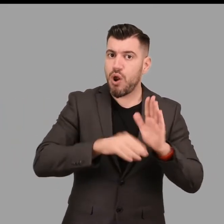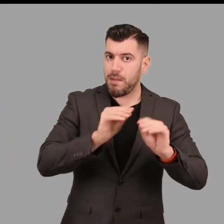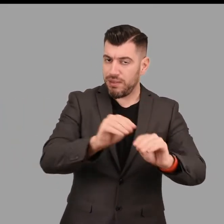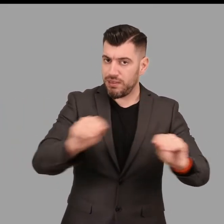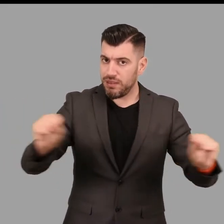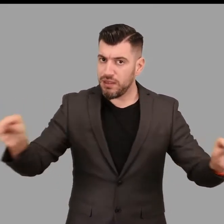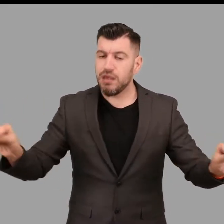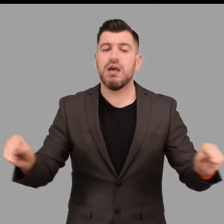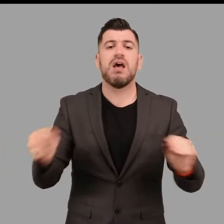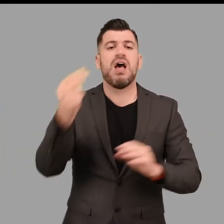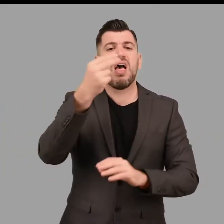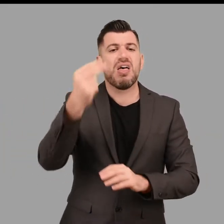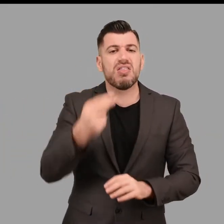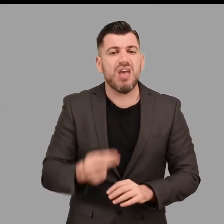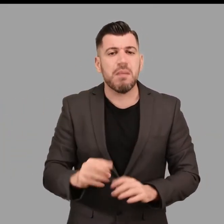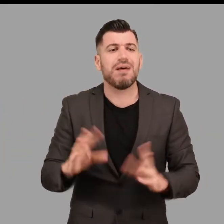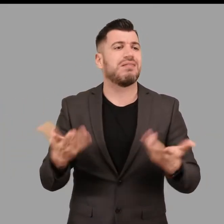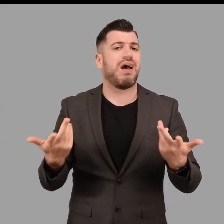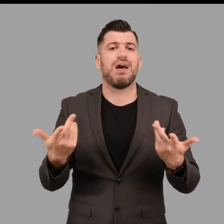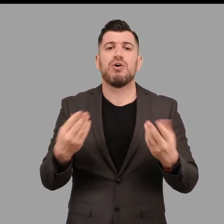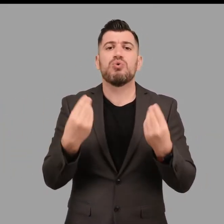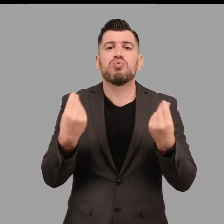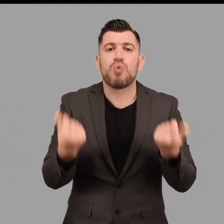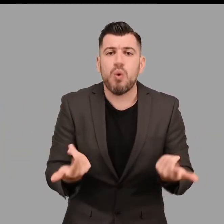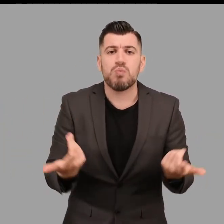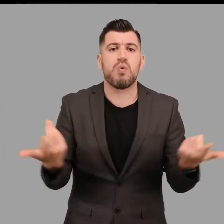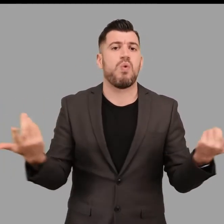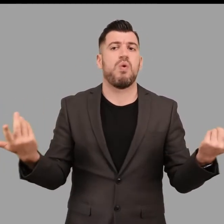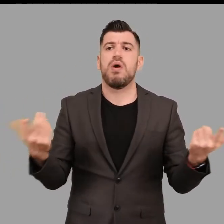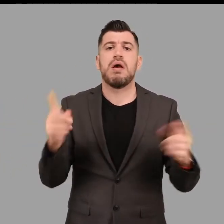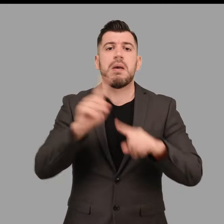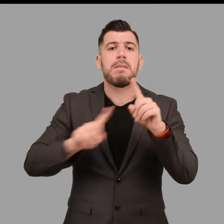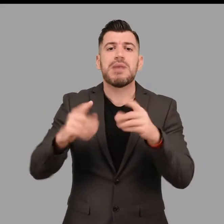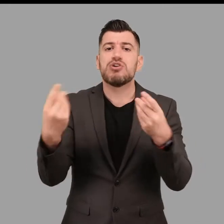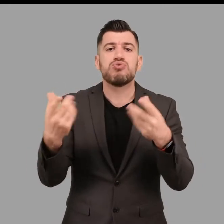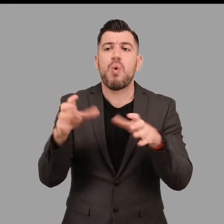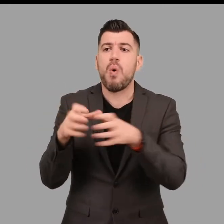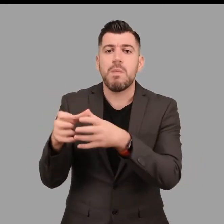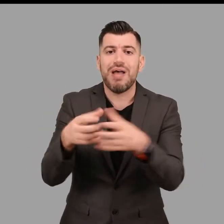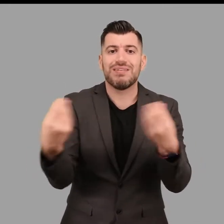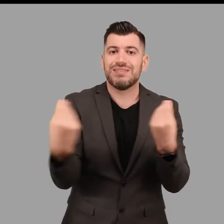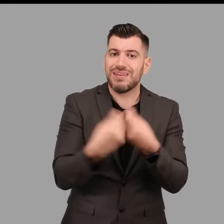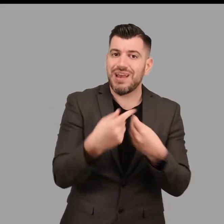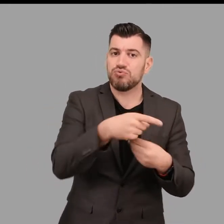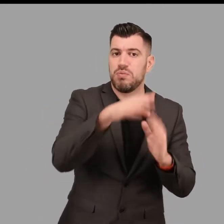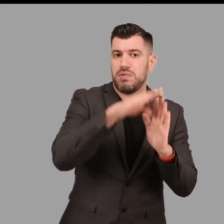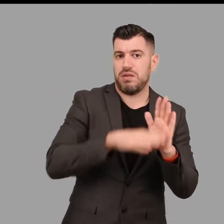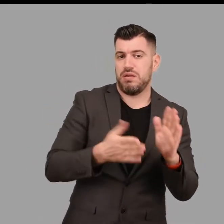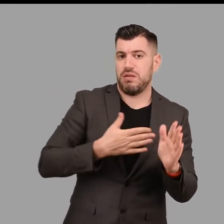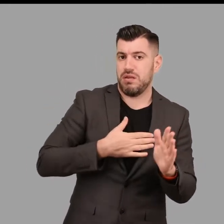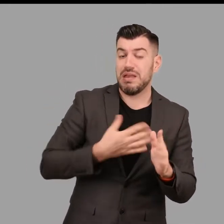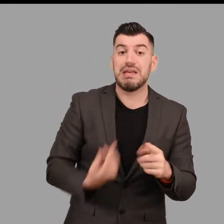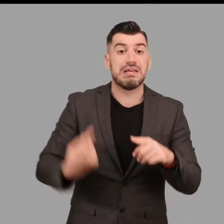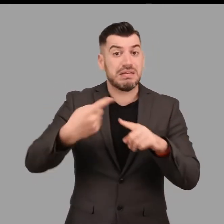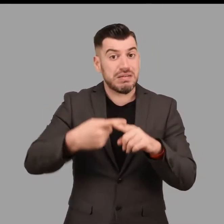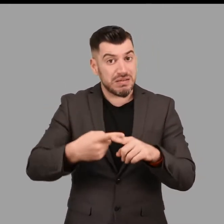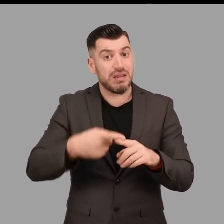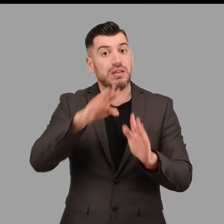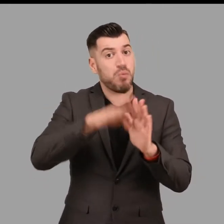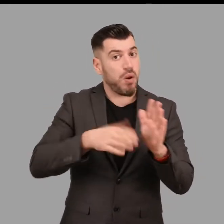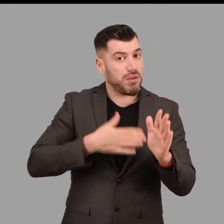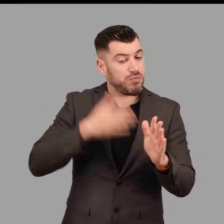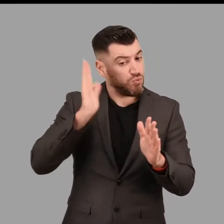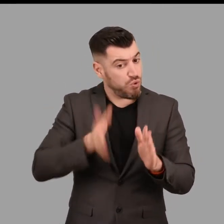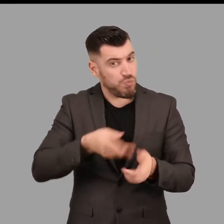για τους τίτλους, τα στάδια τους και τις ομάδες τα οποία απαυθύνονται καθώς και για τη δυνατότητα διαφοροποίησής τους στην